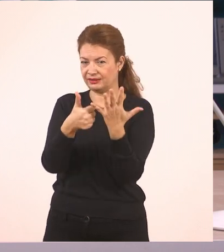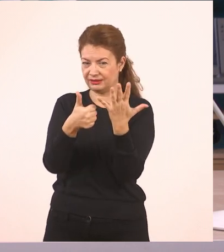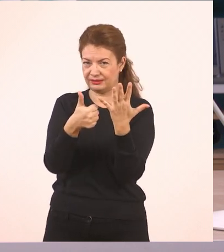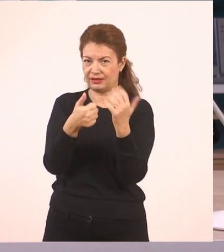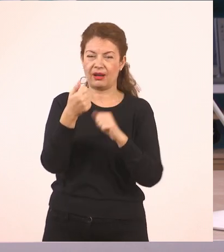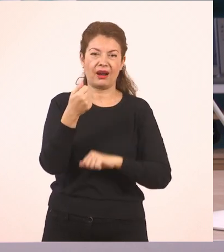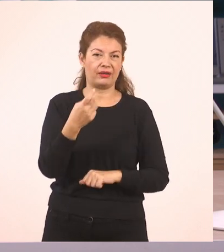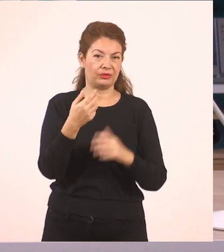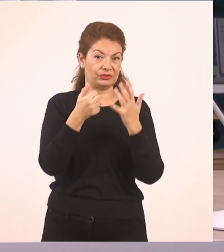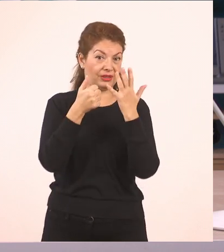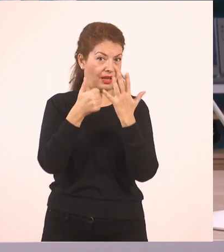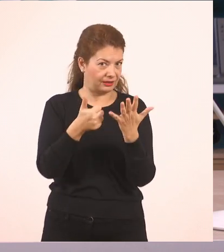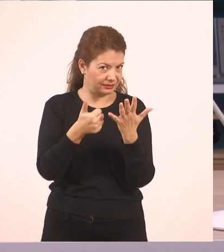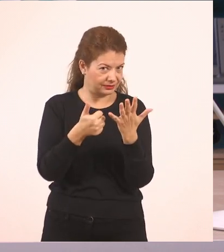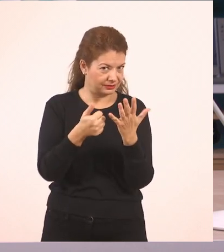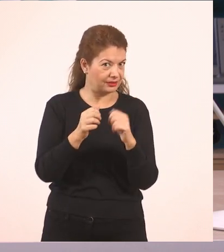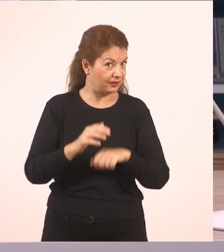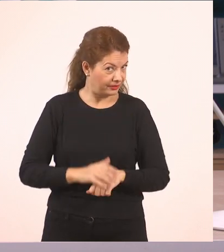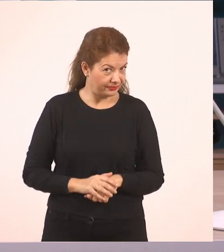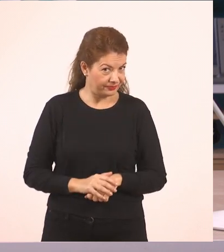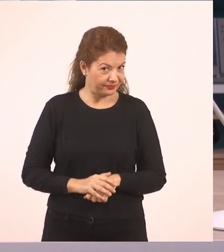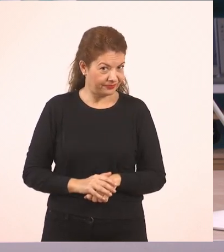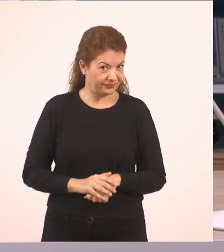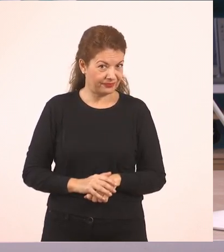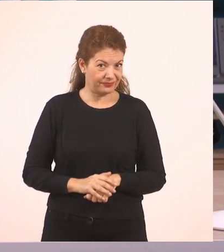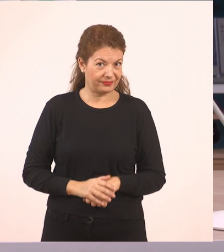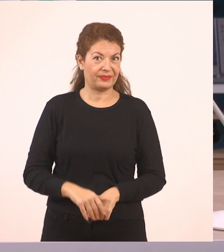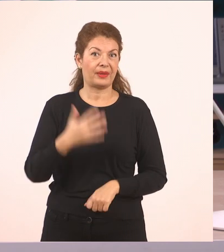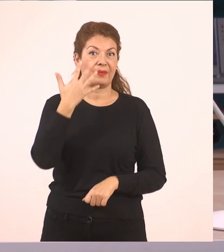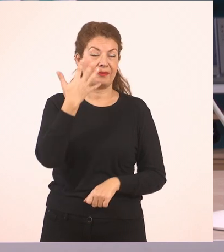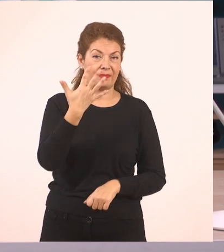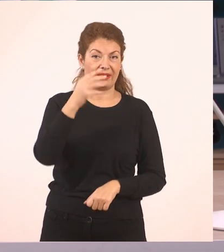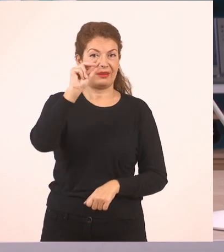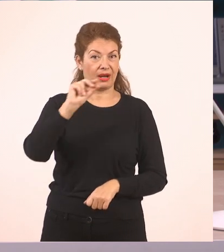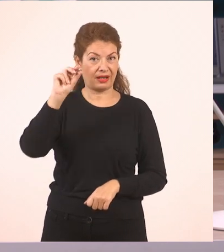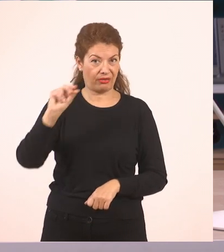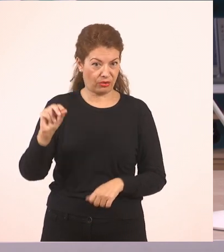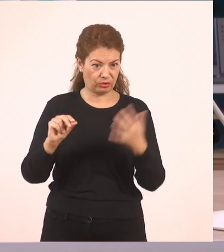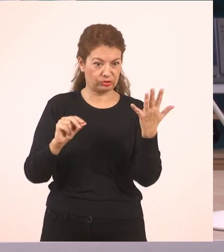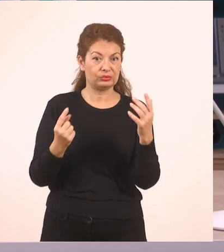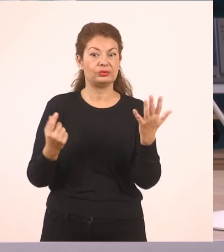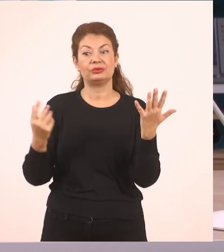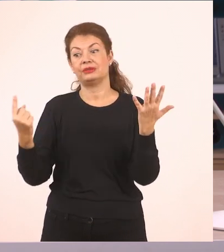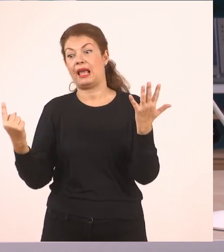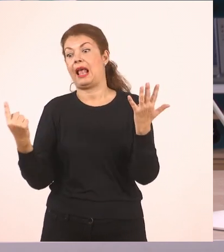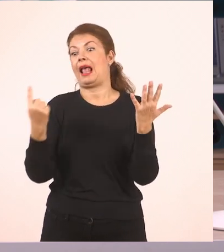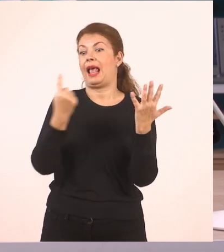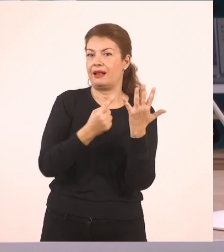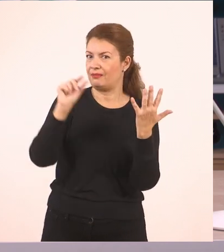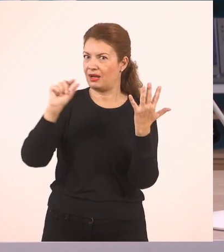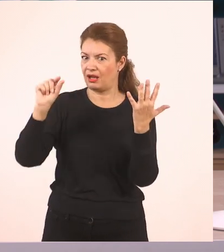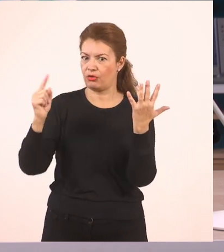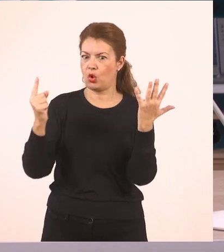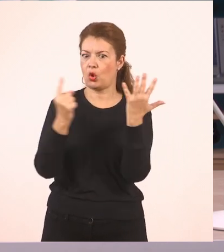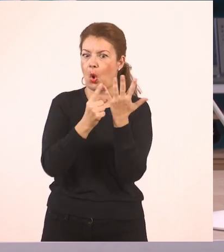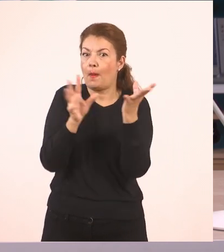και 5, 6 μαρκαδόρους. Θα πάρω 3 από το ένα χέρι και